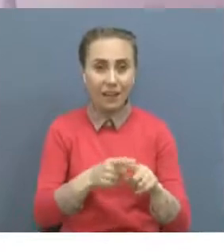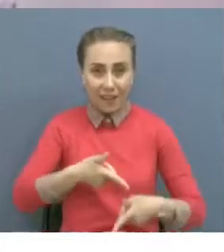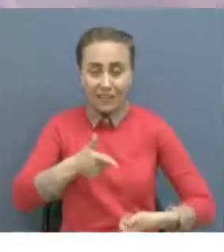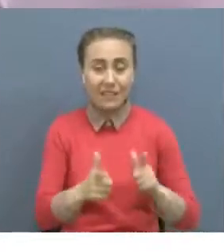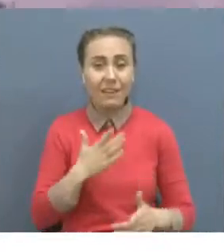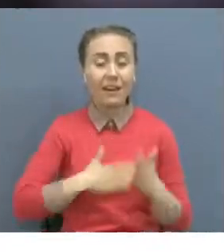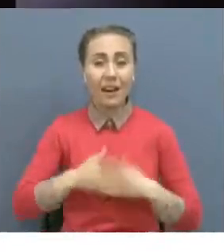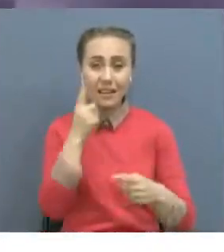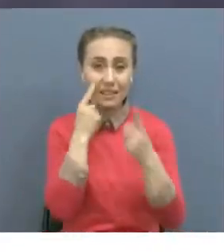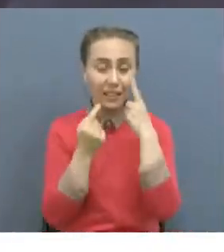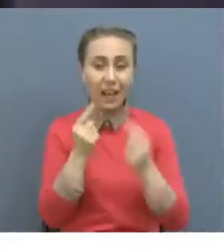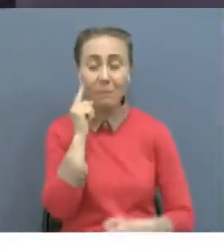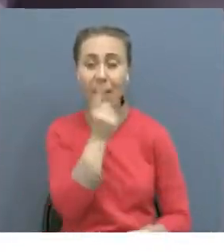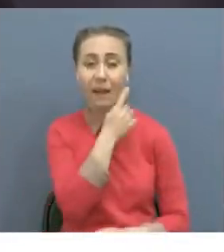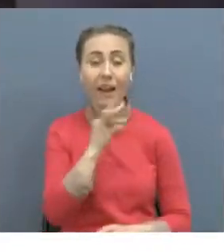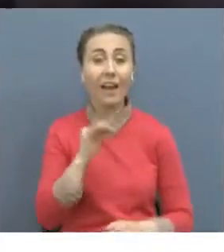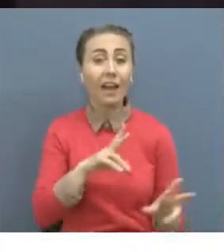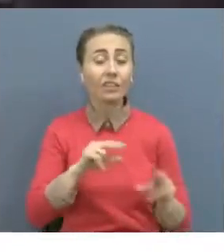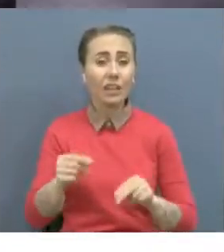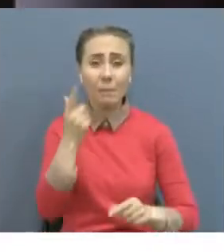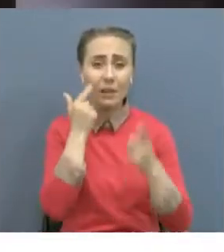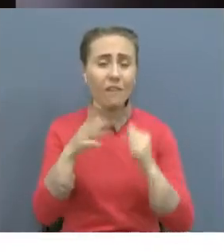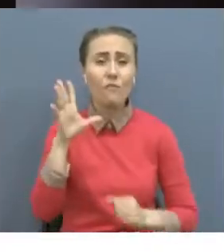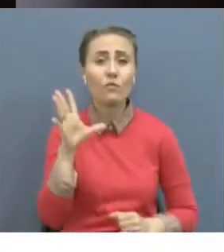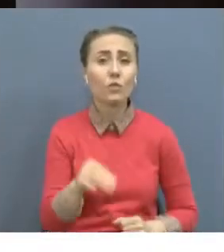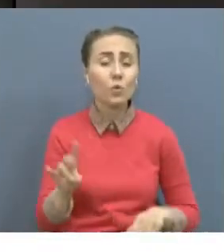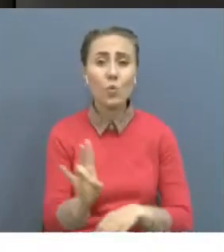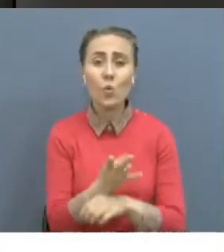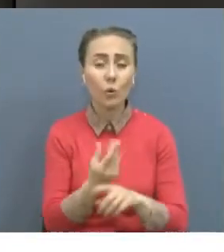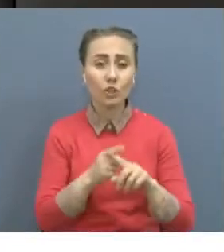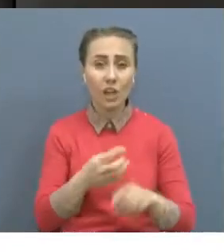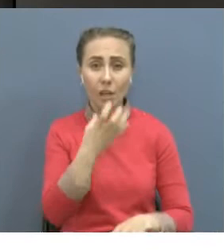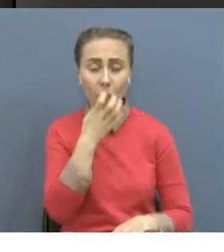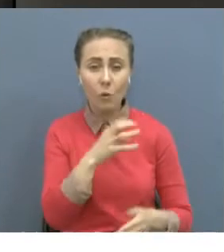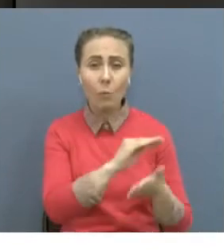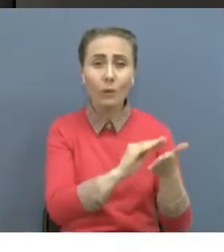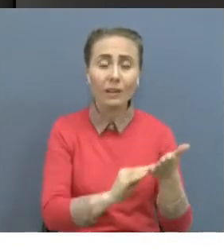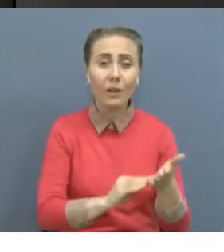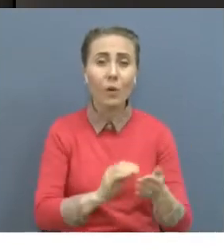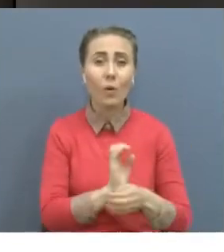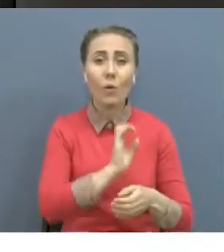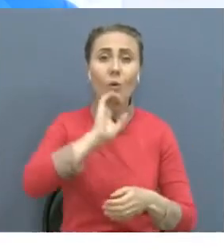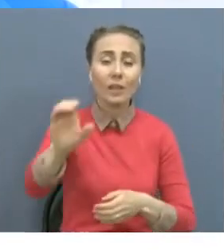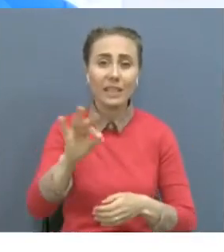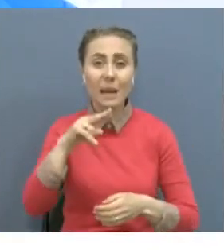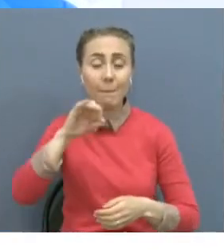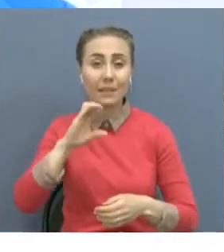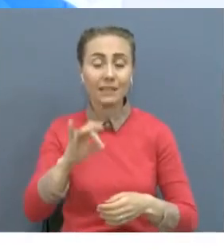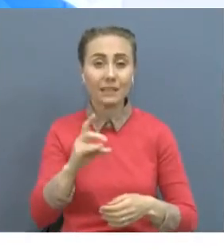қуаныштың нұшан еді, сәлден соң біз женгдік, мен меніскігі міндет түрде ораламын деп, анасына бір бұма қат жазып жүбереді.